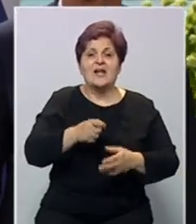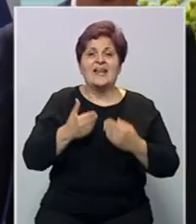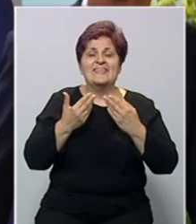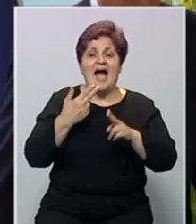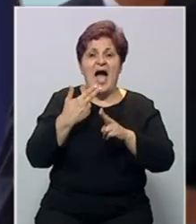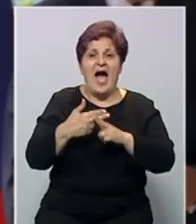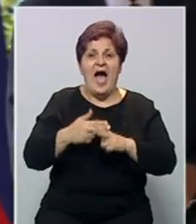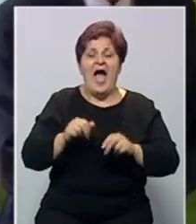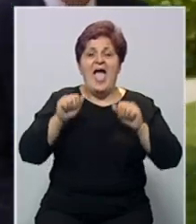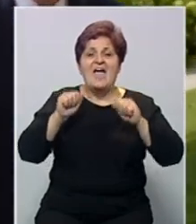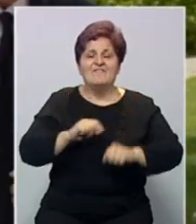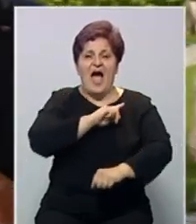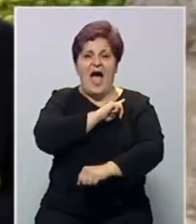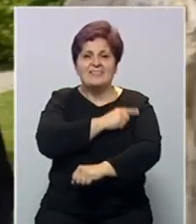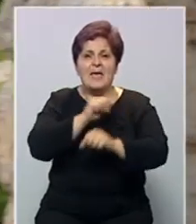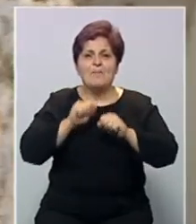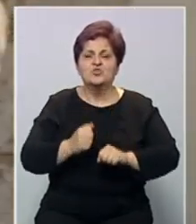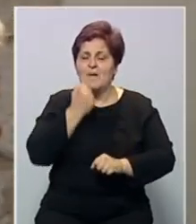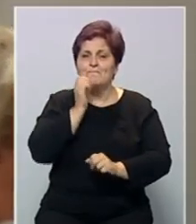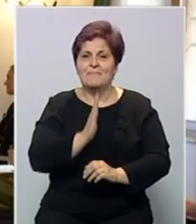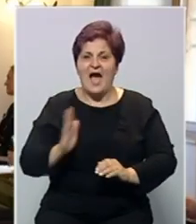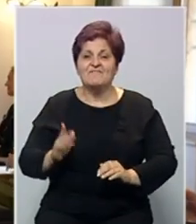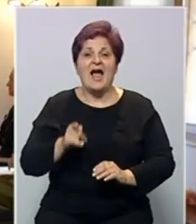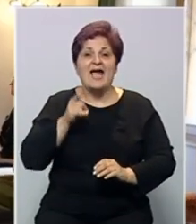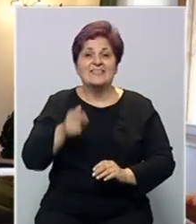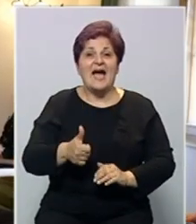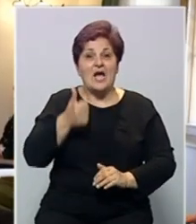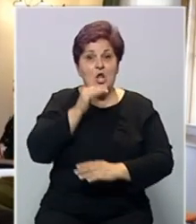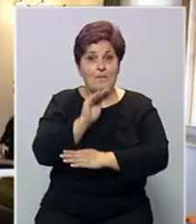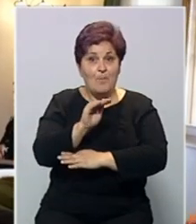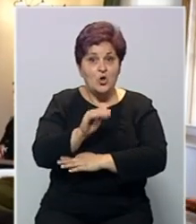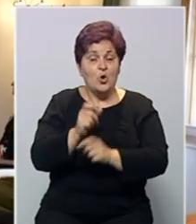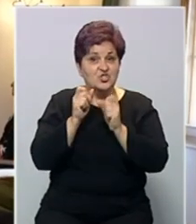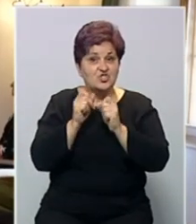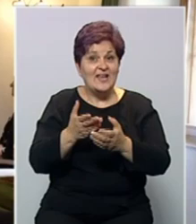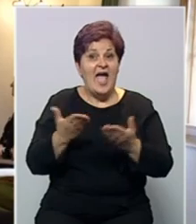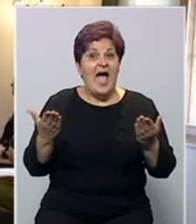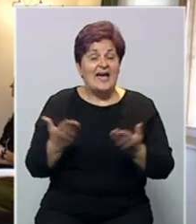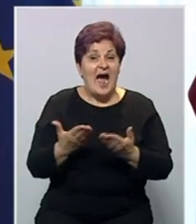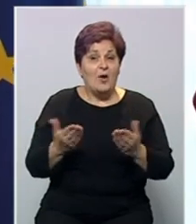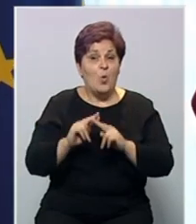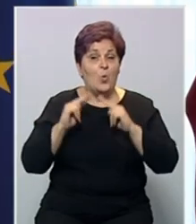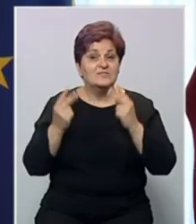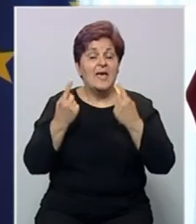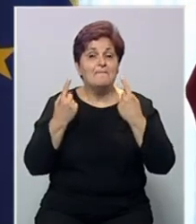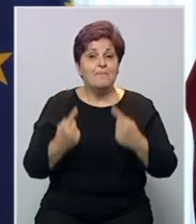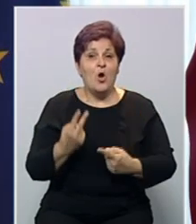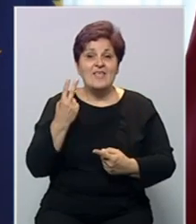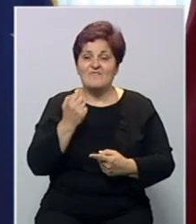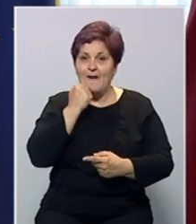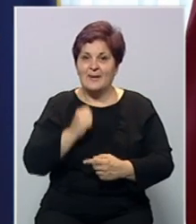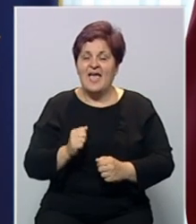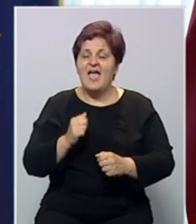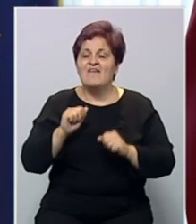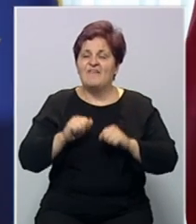dali naziv vladavina moći ili moć pravila. Tako da je jedna od poruka koja se šalje kako je očigledno da u svijetu postoji dva principa